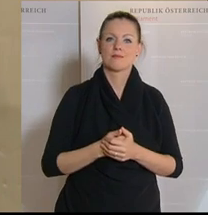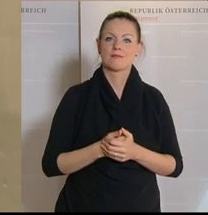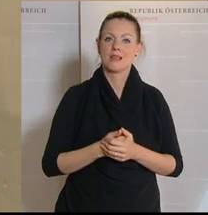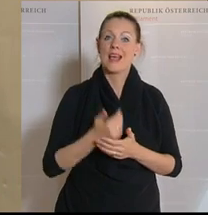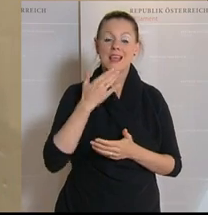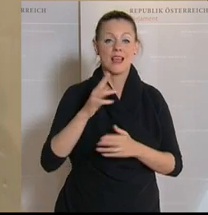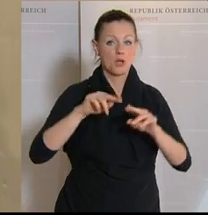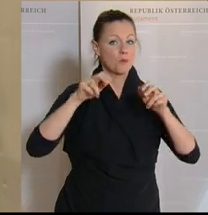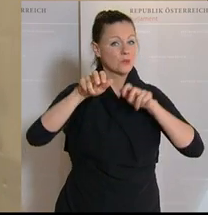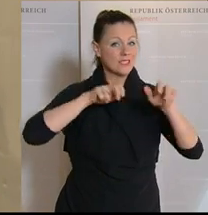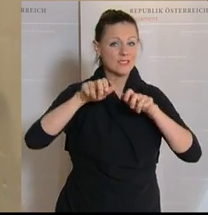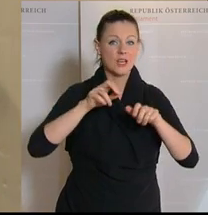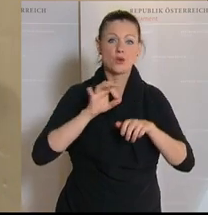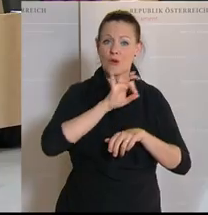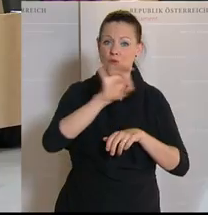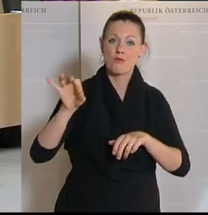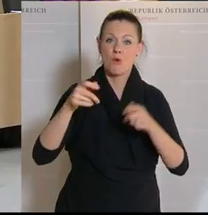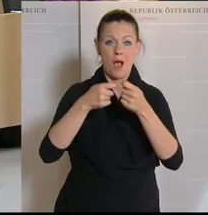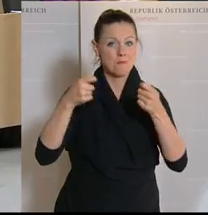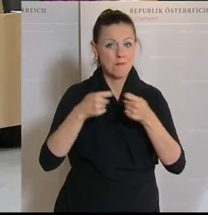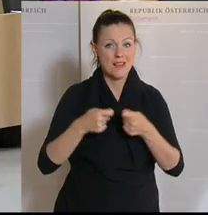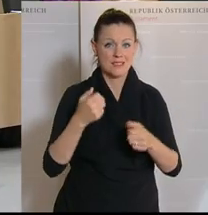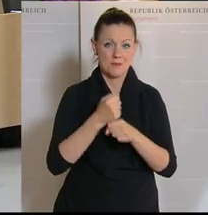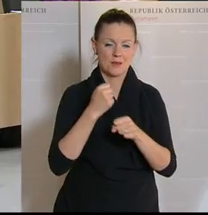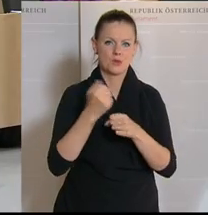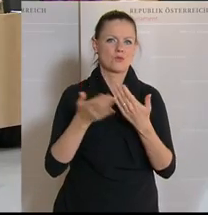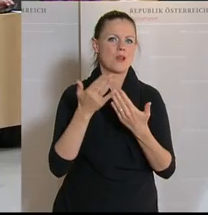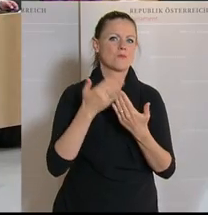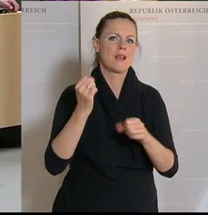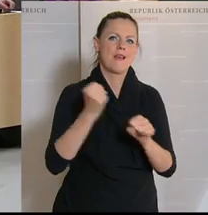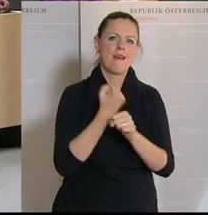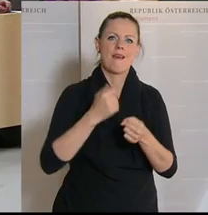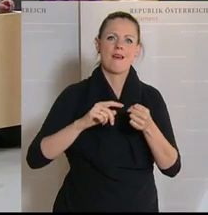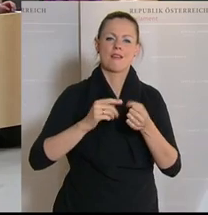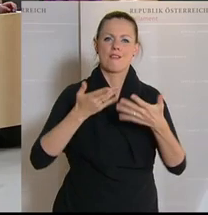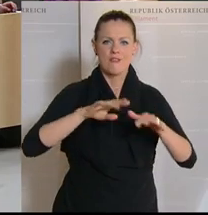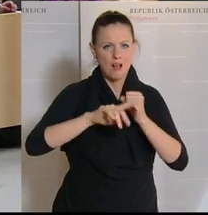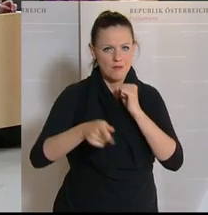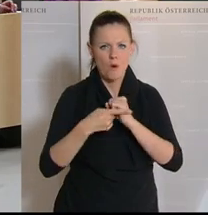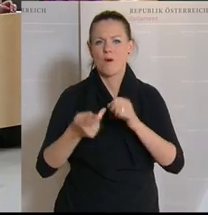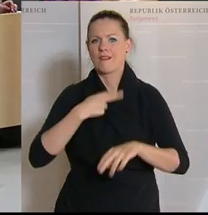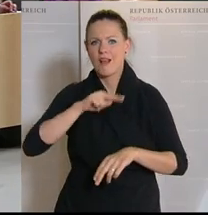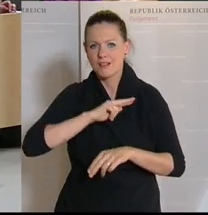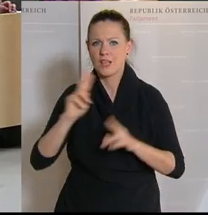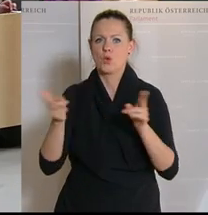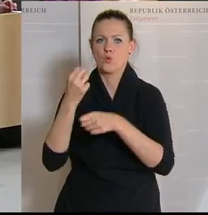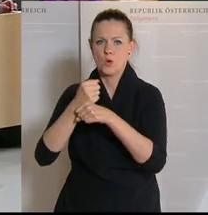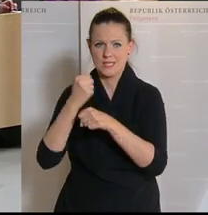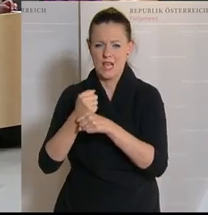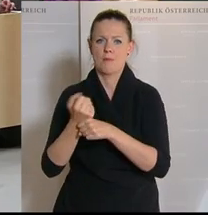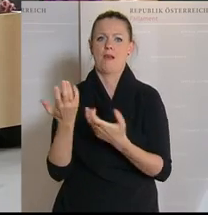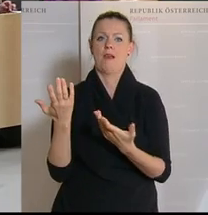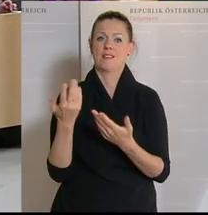der Bundesregierung für all die Maßnahmen, die hier gesetzt wurden. Sei es Härtefallfonds, Garantien, auch das Thema Kurzarbeit ist schon angesprochen worden.